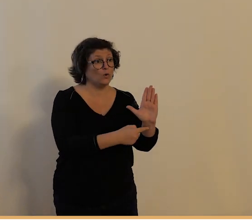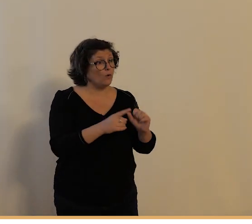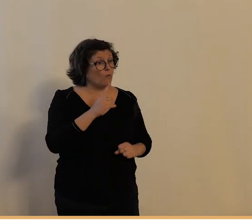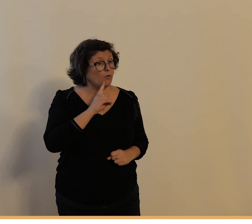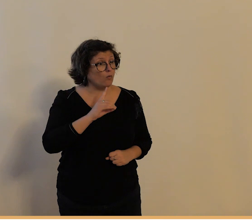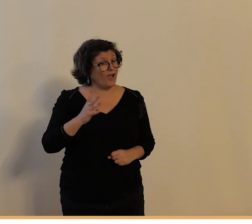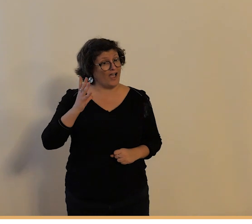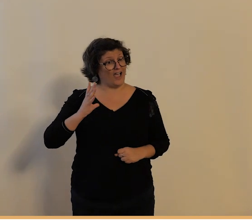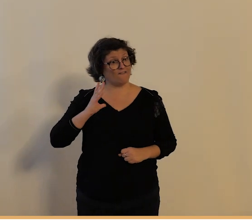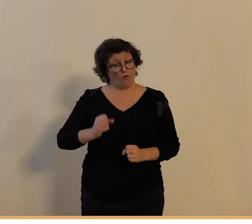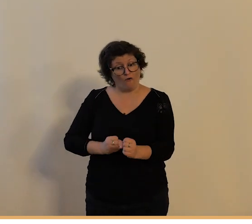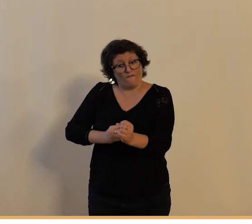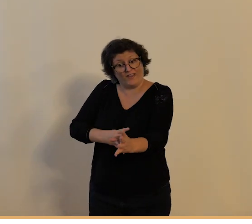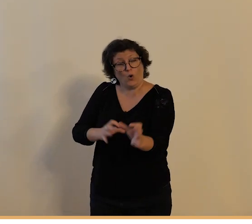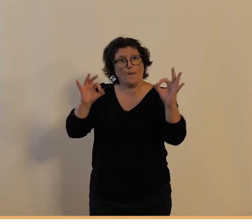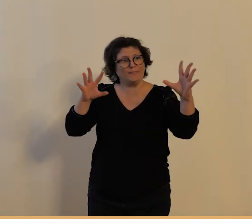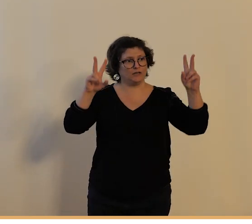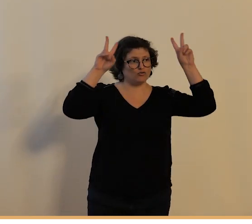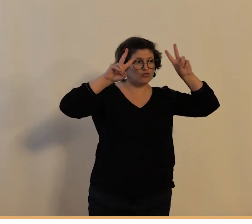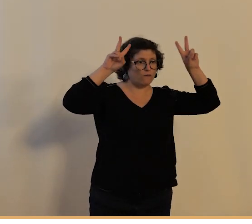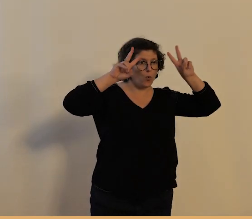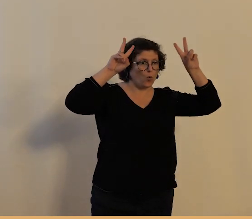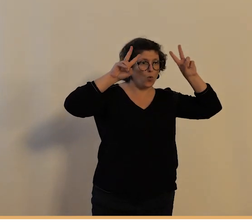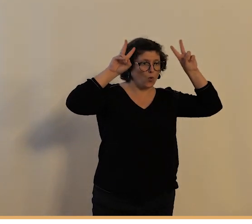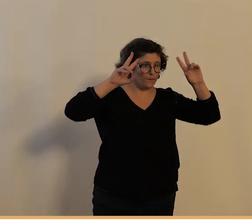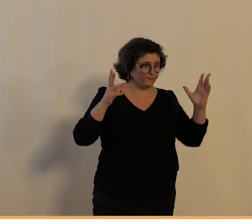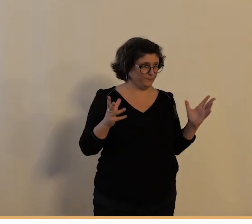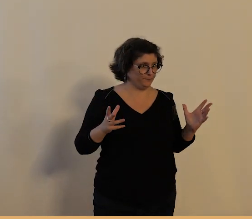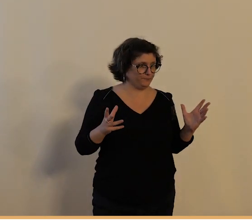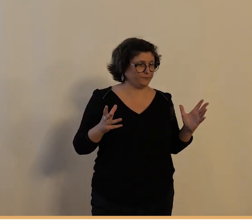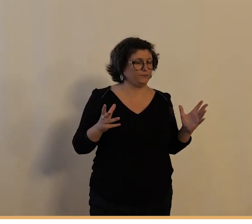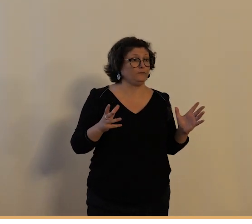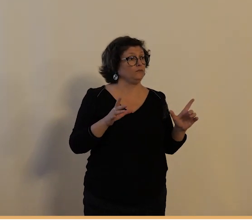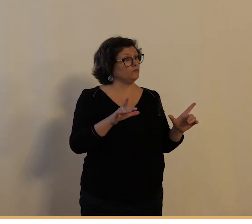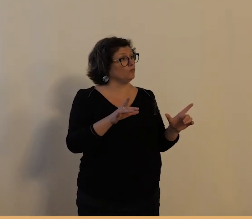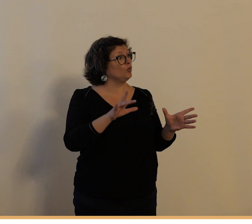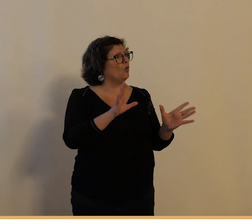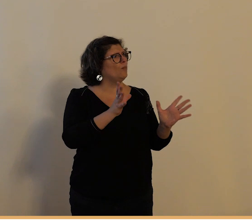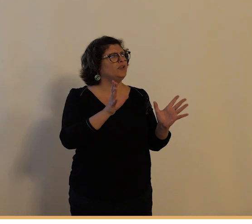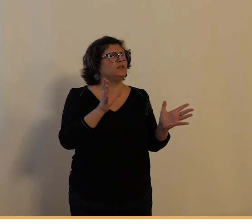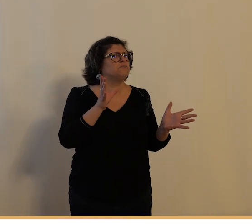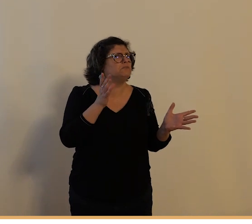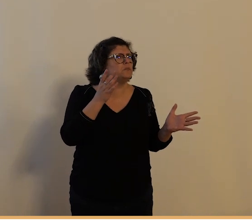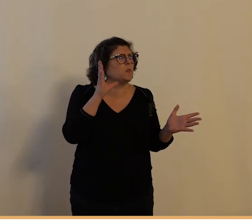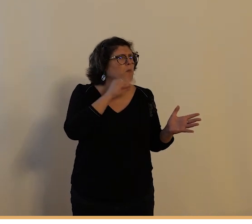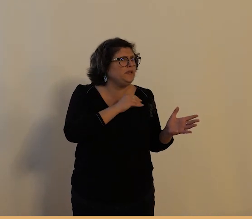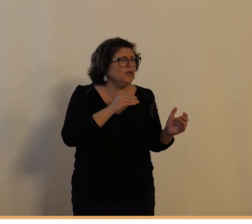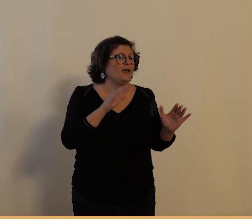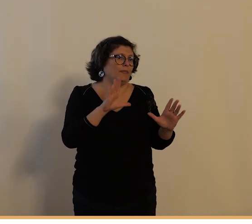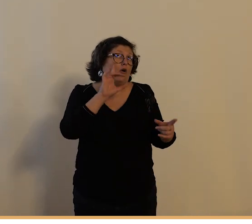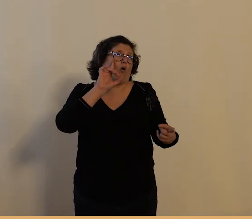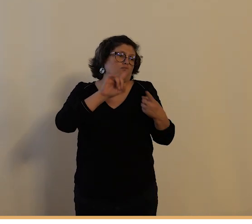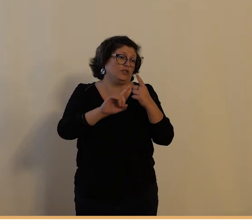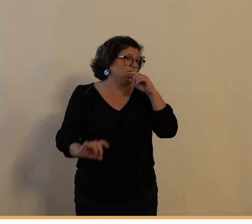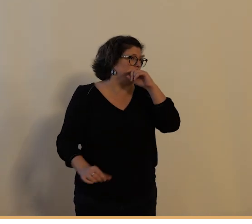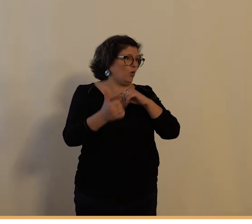'alors assimilée à celle des chevaux et donc je rappelle très rapidement il s'agit surtout de la sécurité